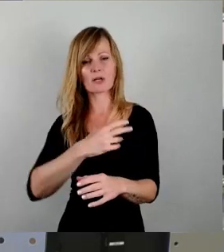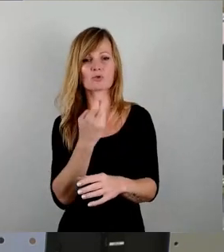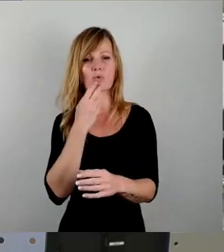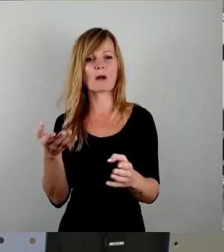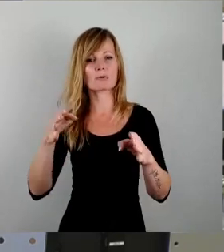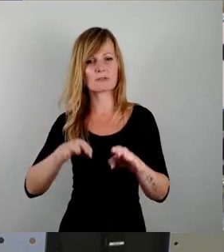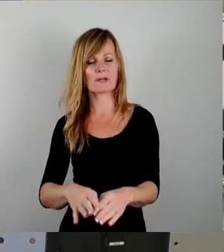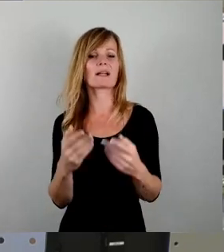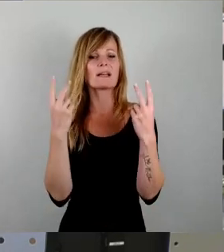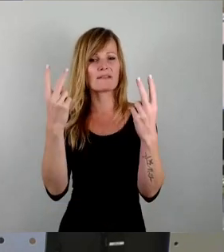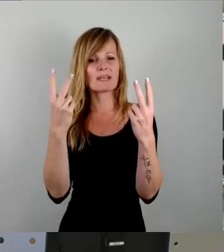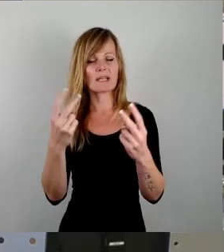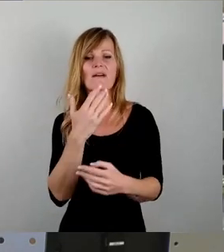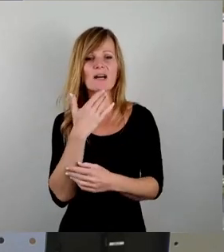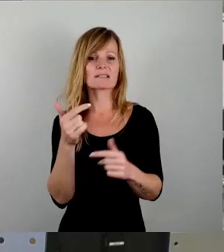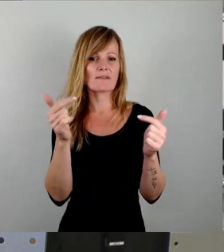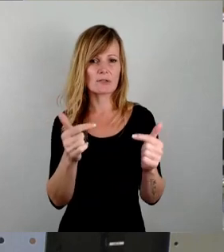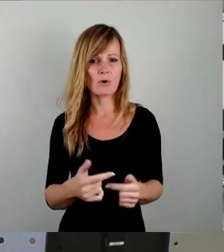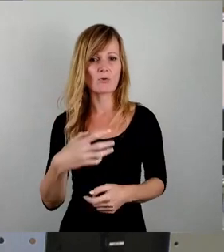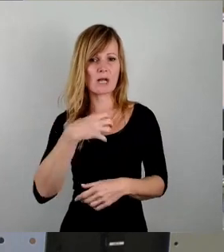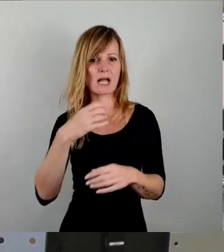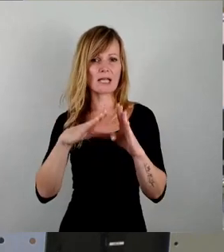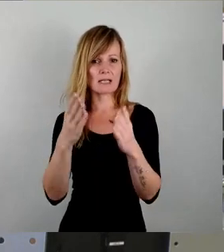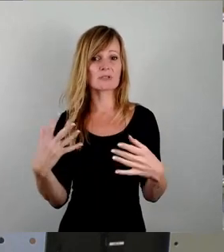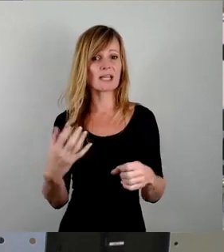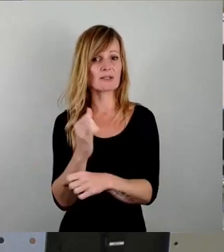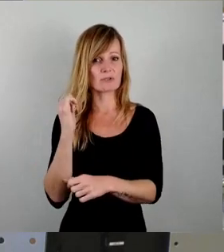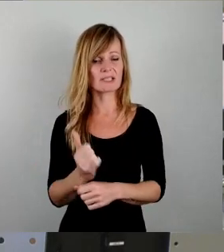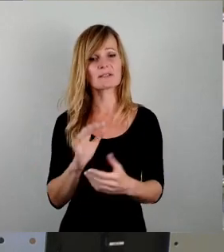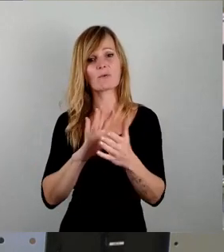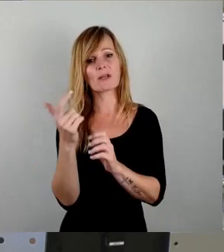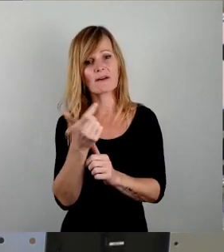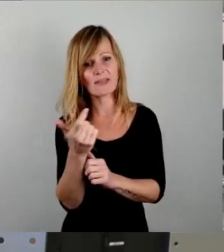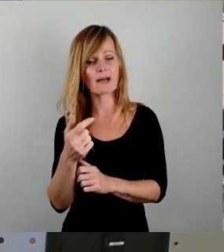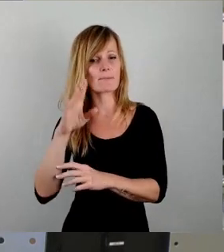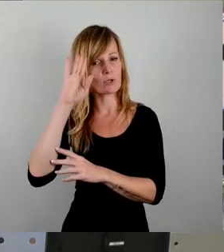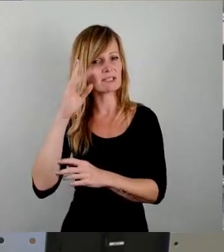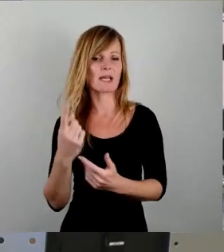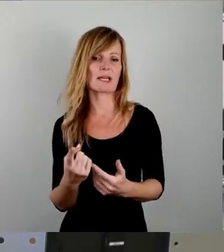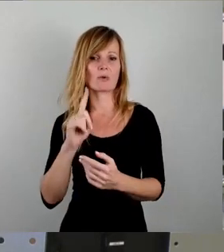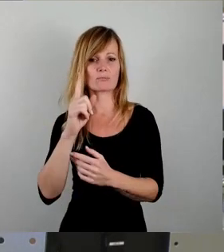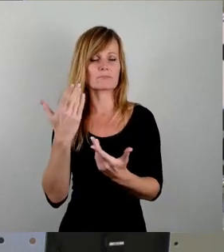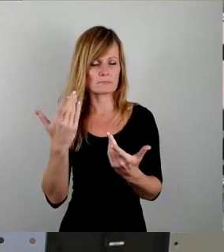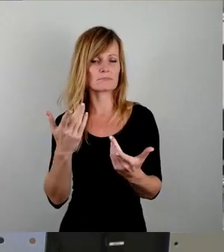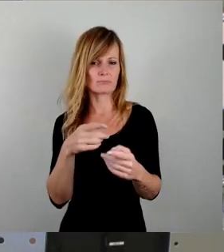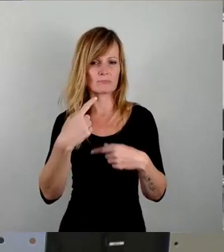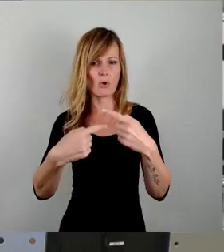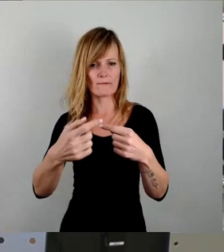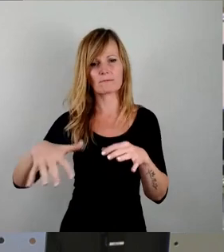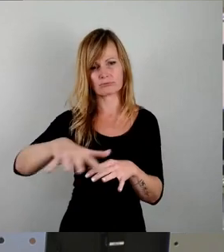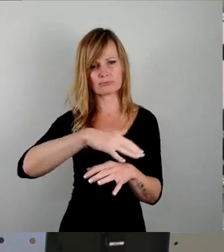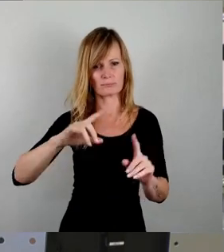Wasserversorgung, Krankenhäuser, Rettungsdienste, Feuerwehr, Polizei und Polizei am Laufen zu halten.